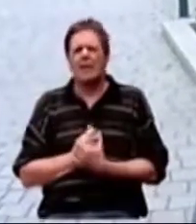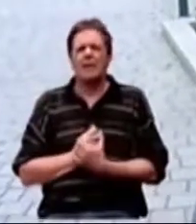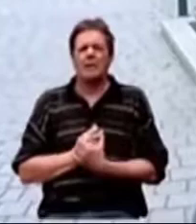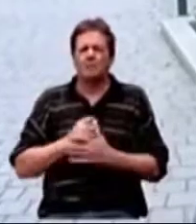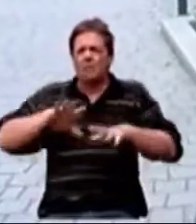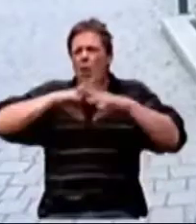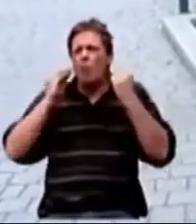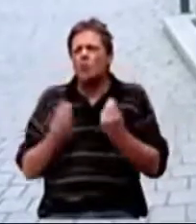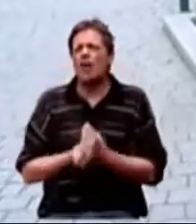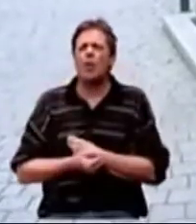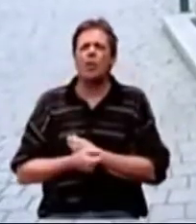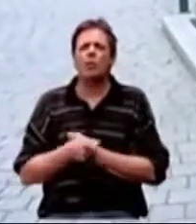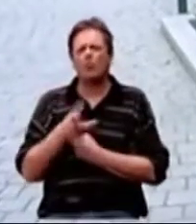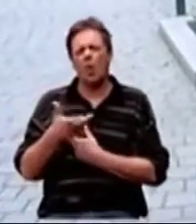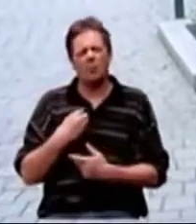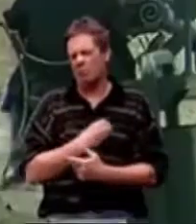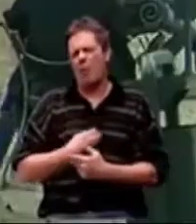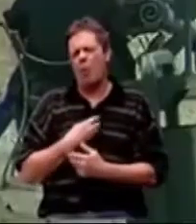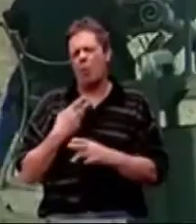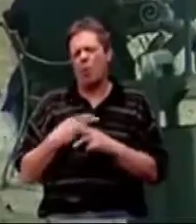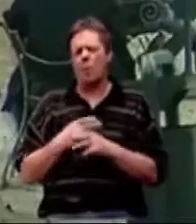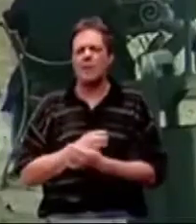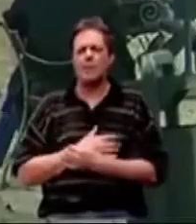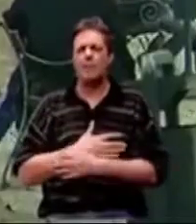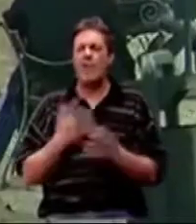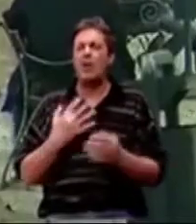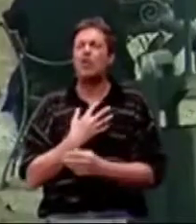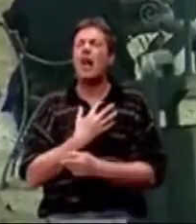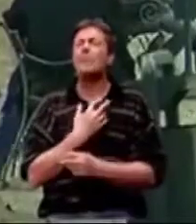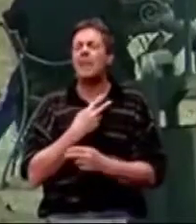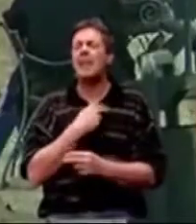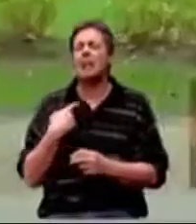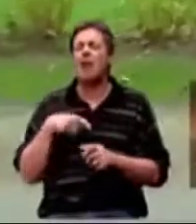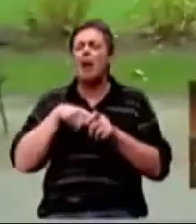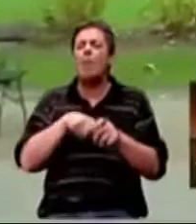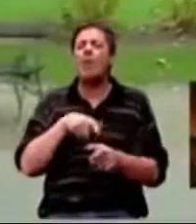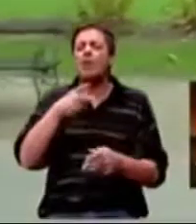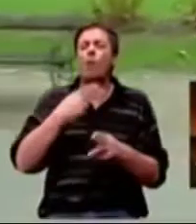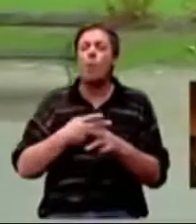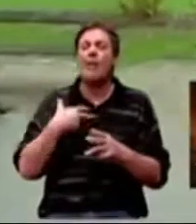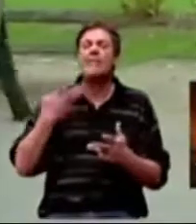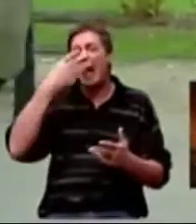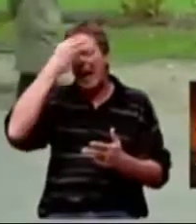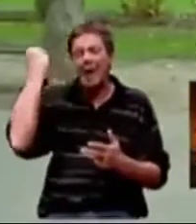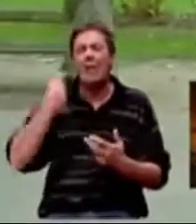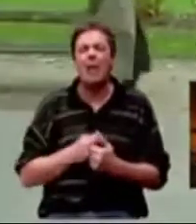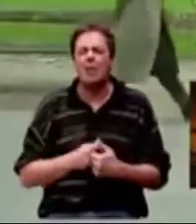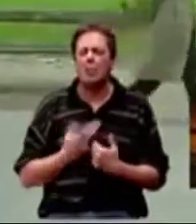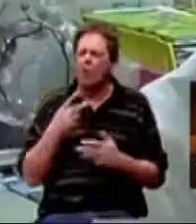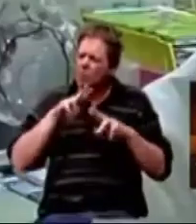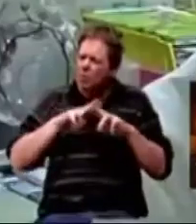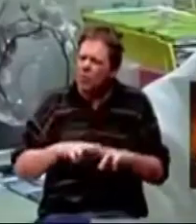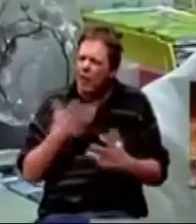Općenito je jako, jako, jako neugodna bolest. Većina Zagrebčana povezuje ovu bolest demencijom, no što je ona zapravo i koliko je